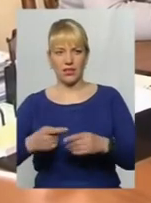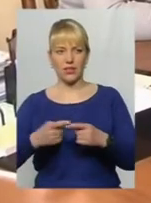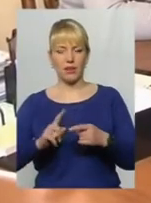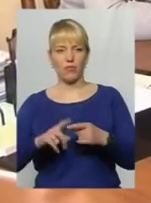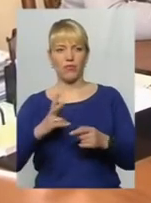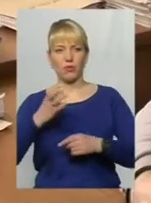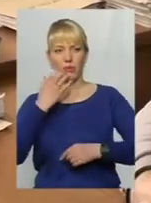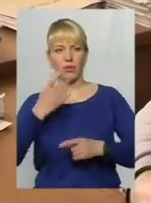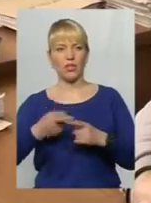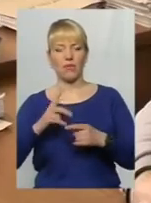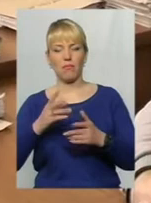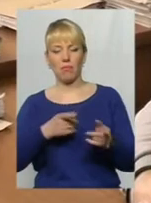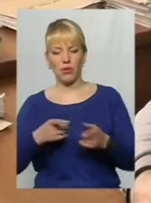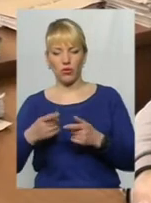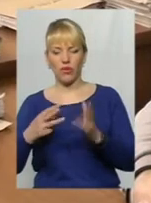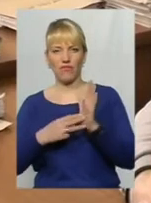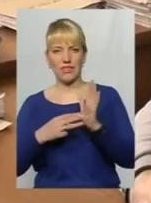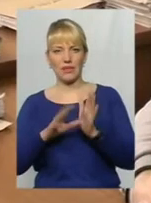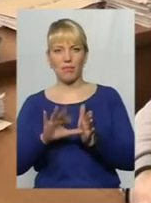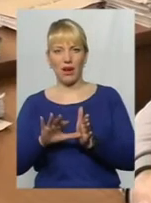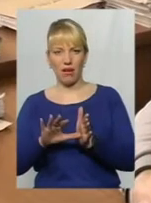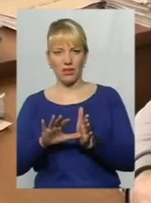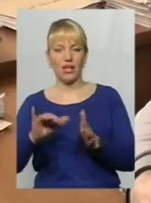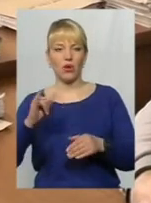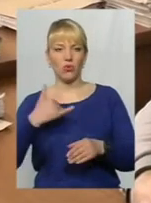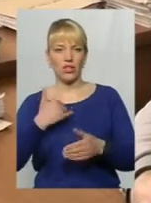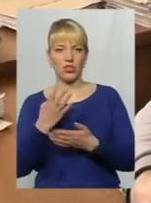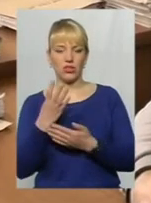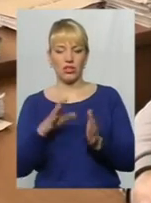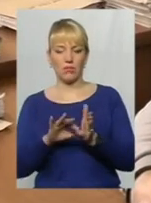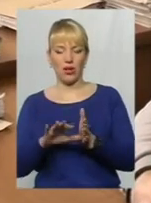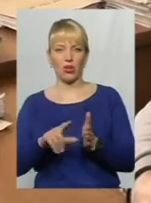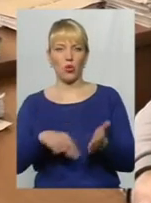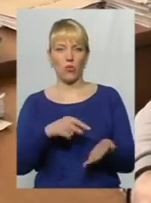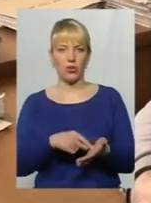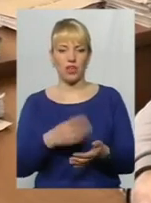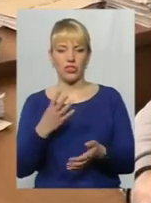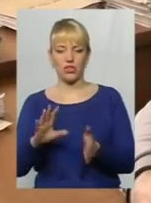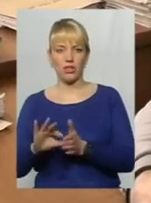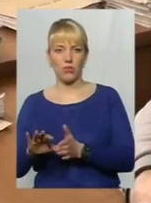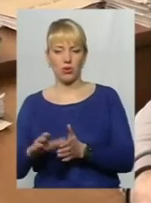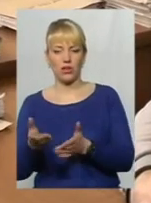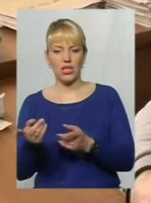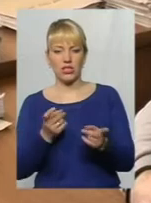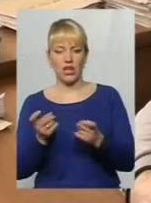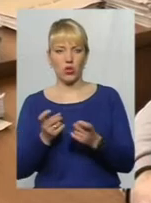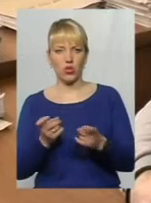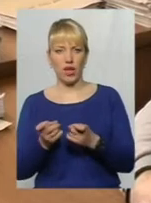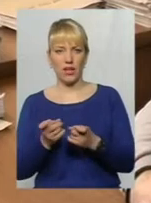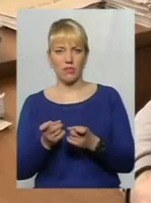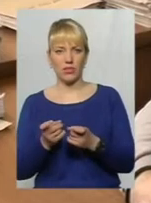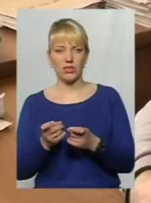Ми підготовили вже вісім бригад таких, в нас чотири бригади комунальних, чотири бригади ми залучаємо з субпідрядниками,